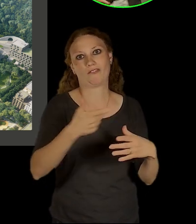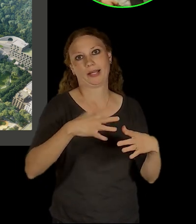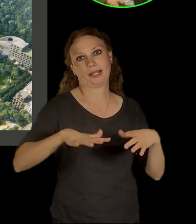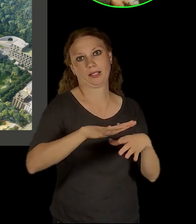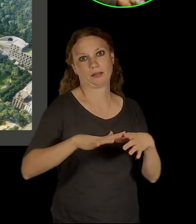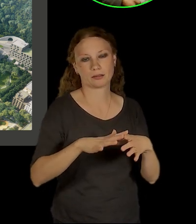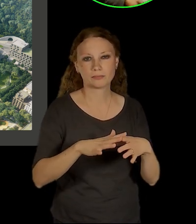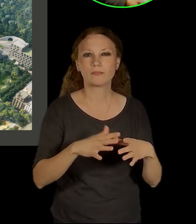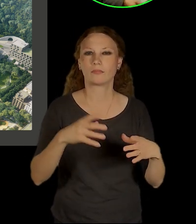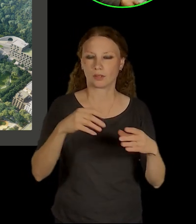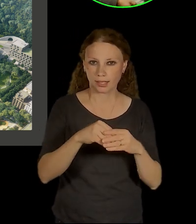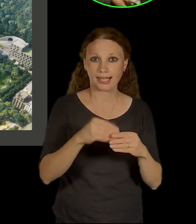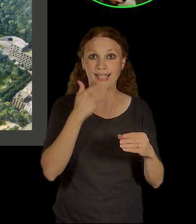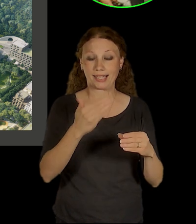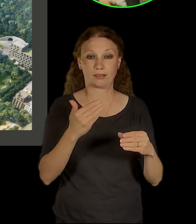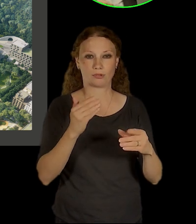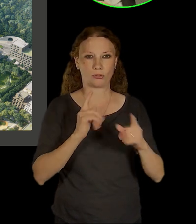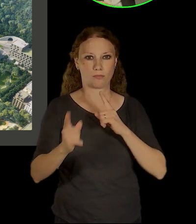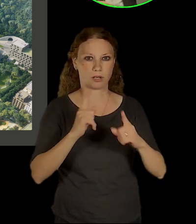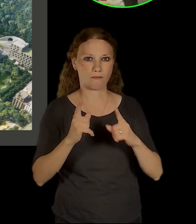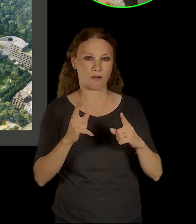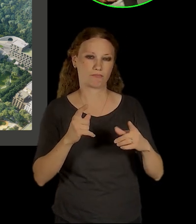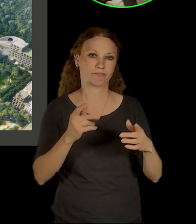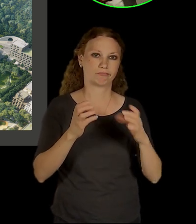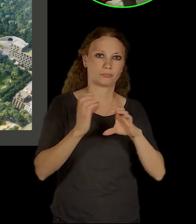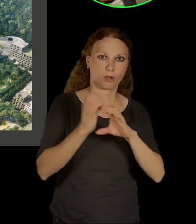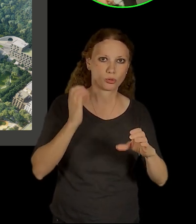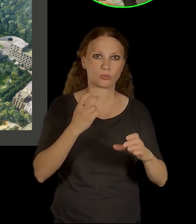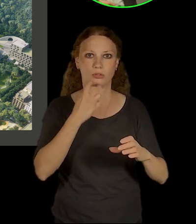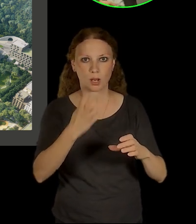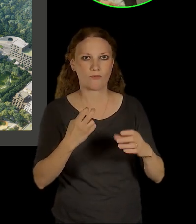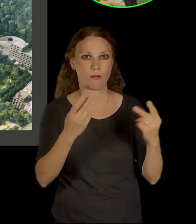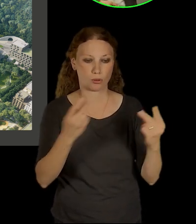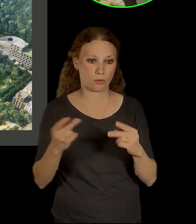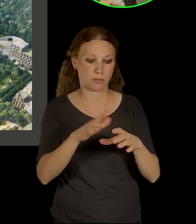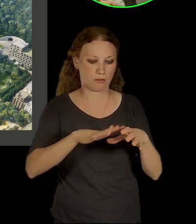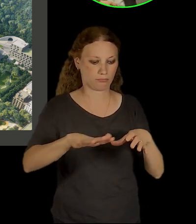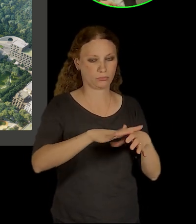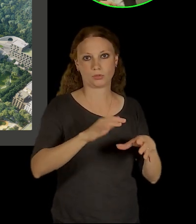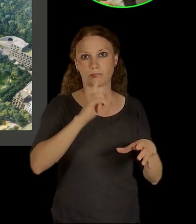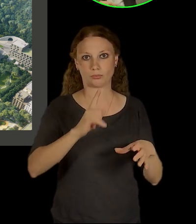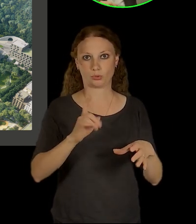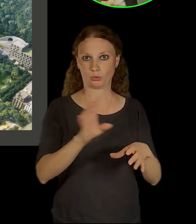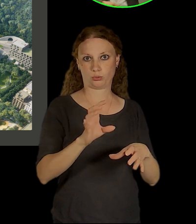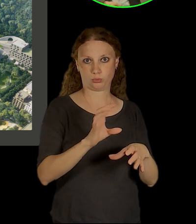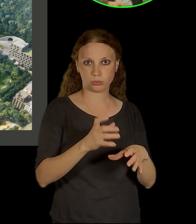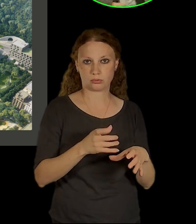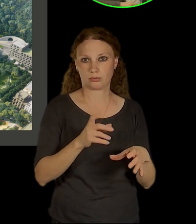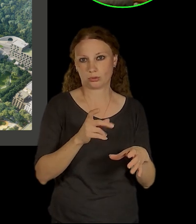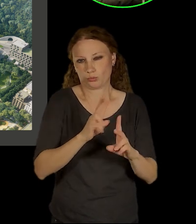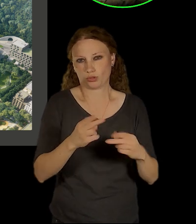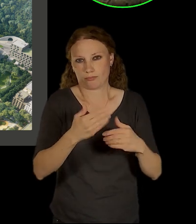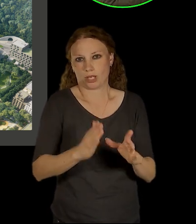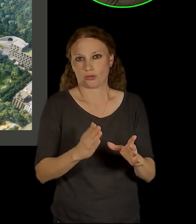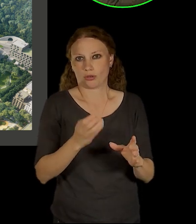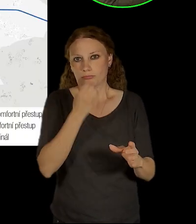to je opravdu nejkapacitnější hromadné dopravy, to úplně ideálním místem k vzniku tohoto města. A